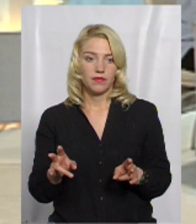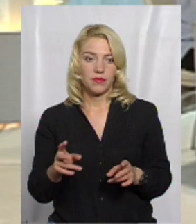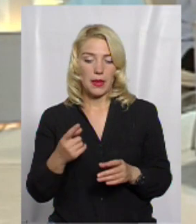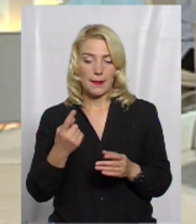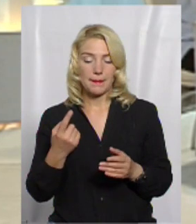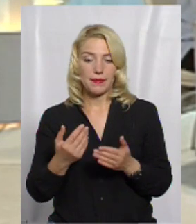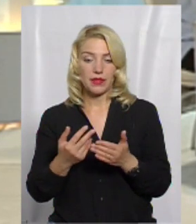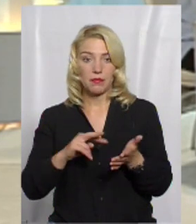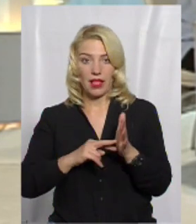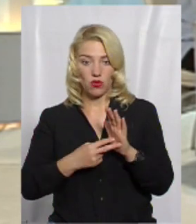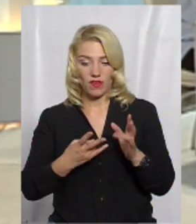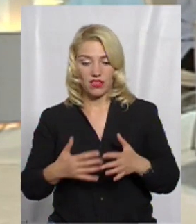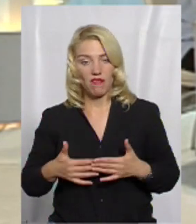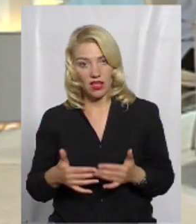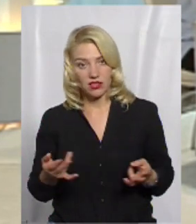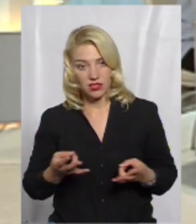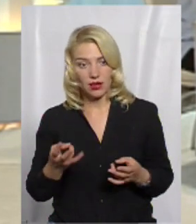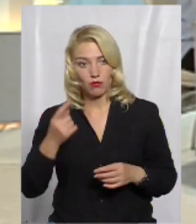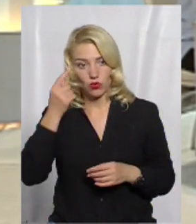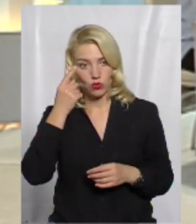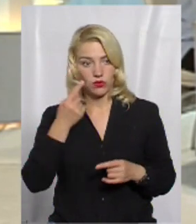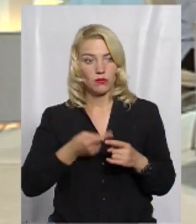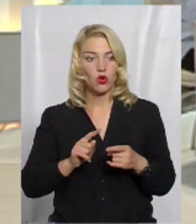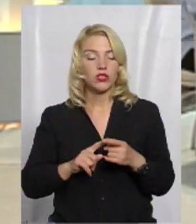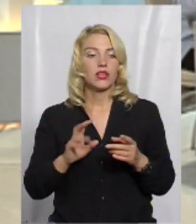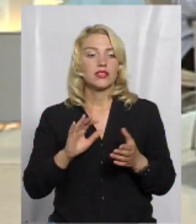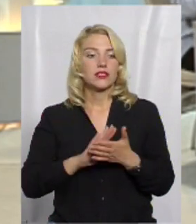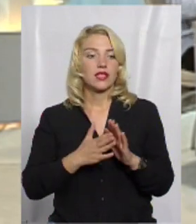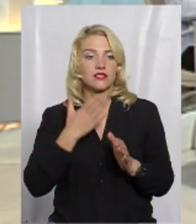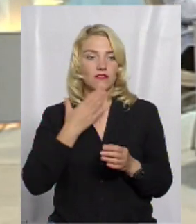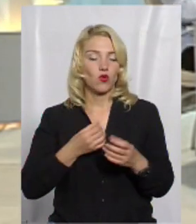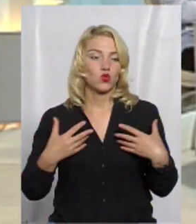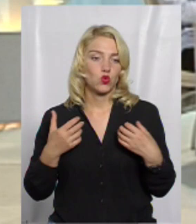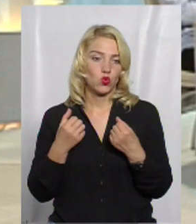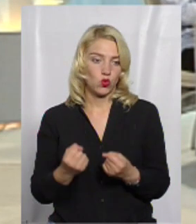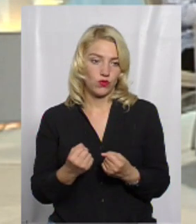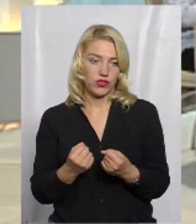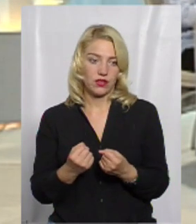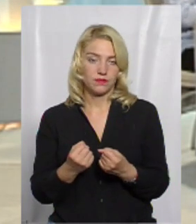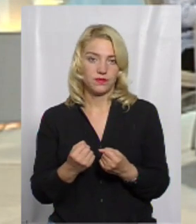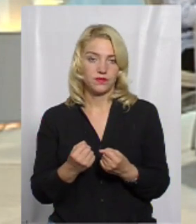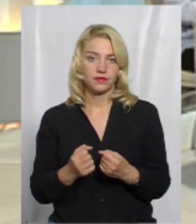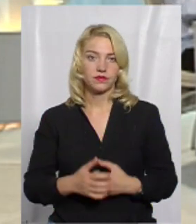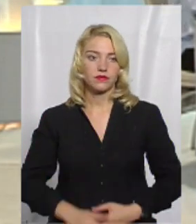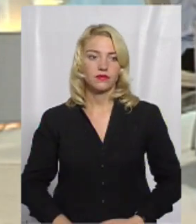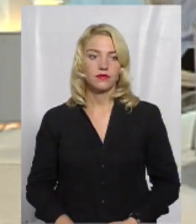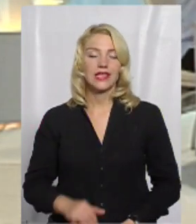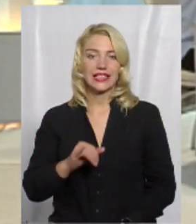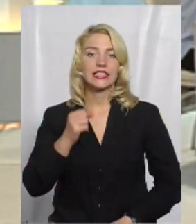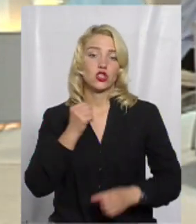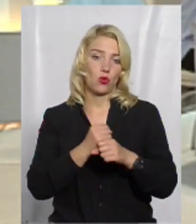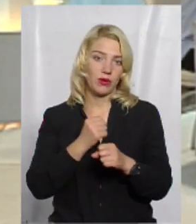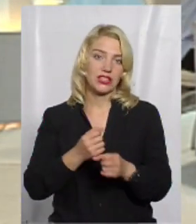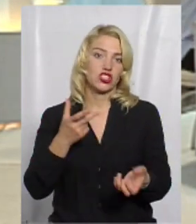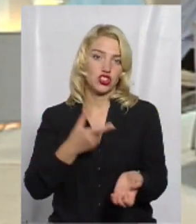перш ніж планувати вагітність, треба подумати про те, щоб зробити… здоров'я. Про стан свого здоров'я. Зробити